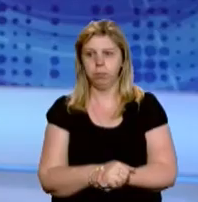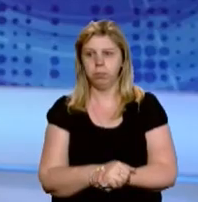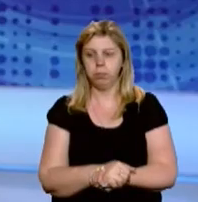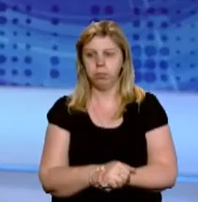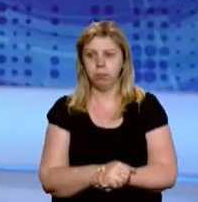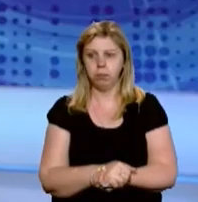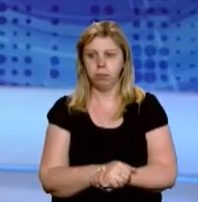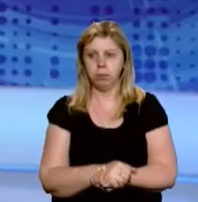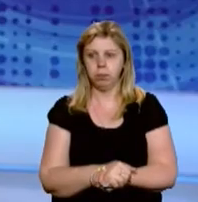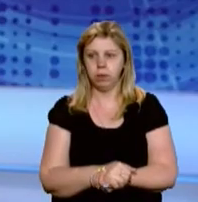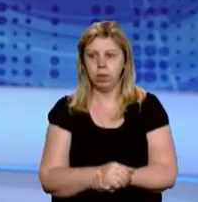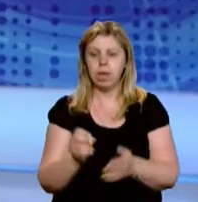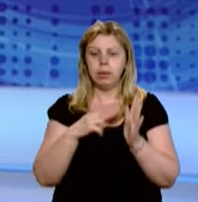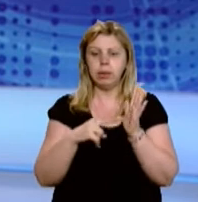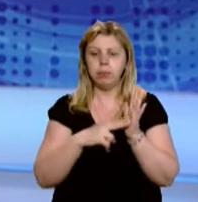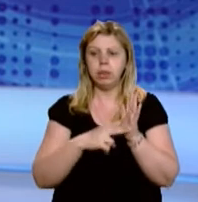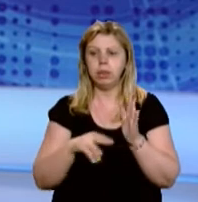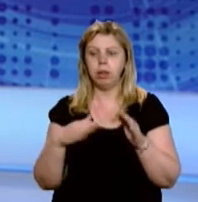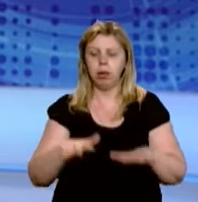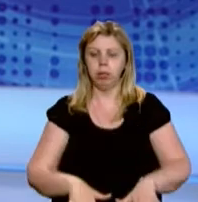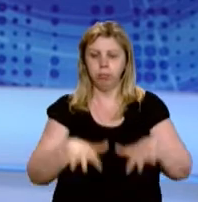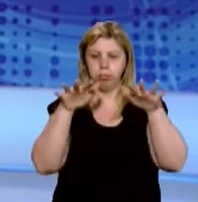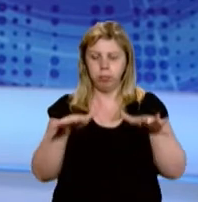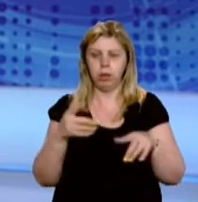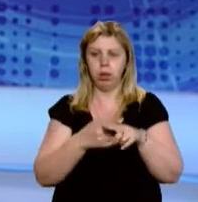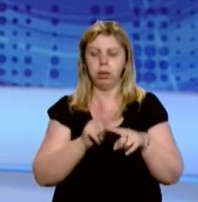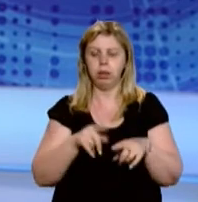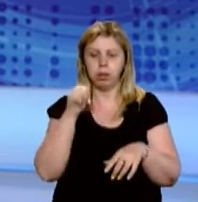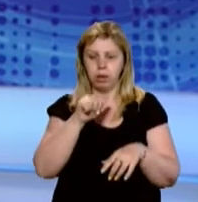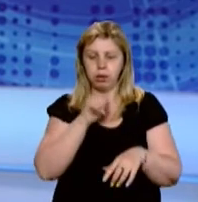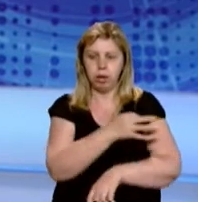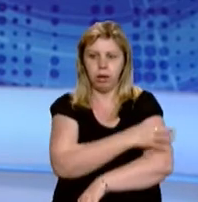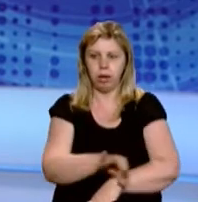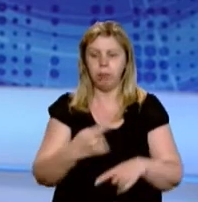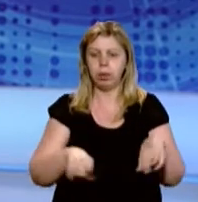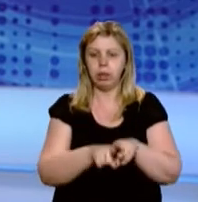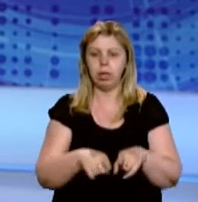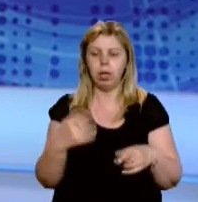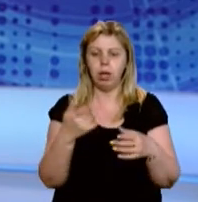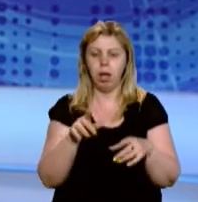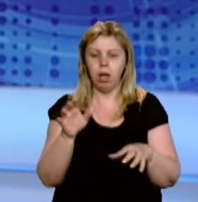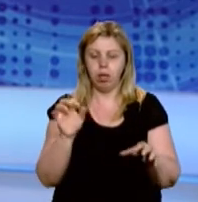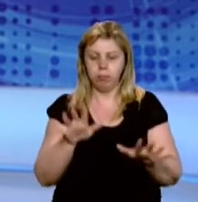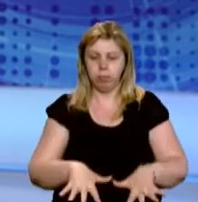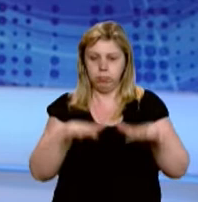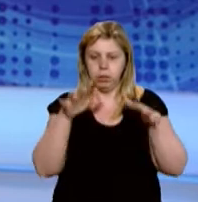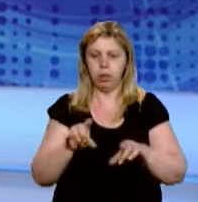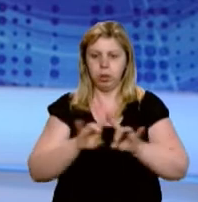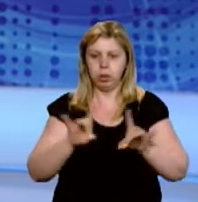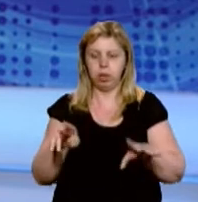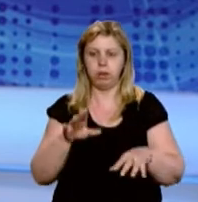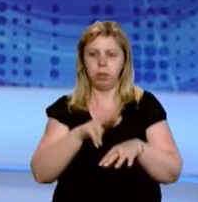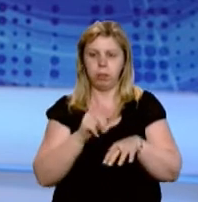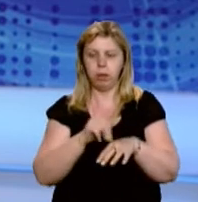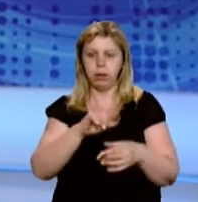Музика 70 дворів підтопило в селищі Єсіня та місті Рахів. Про такі наслідки негоди повідомляє речниця